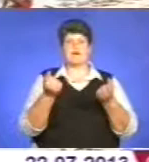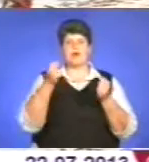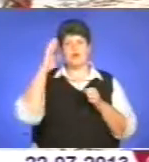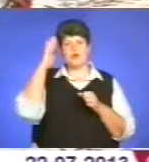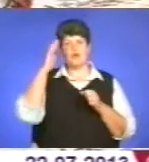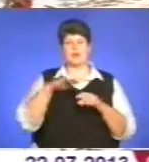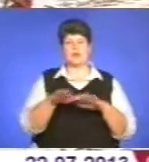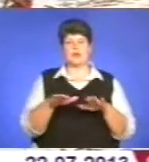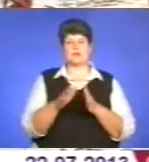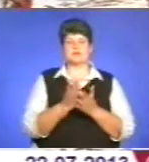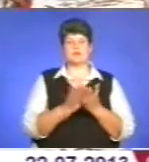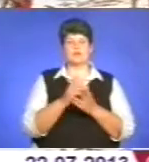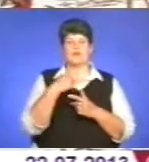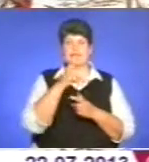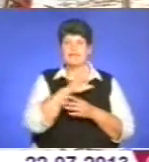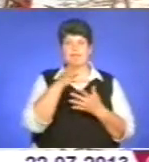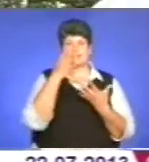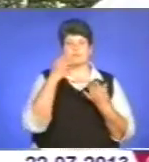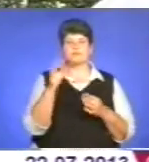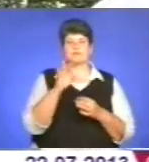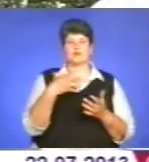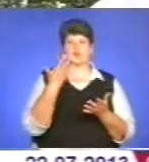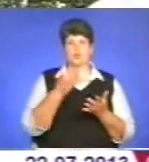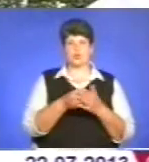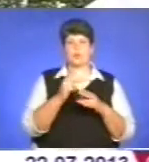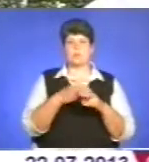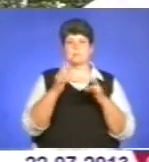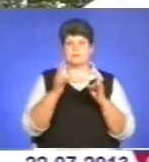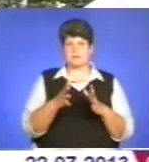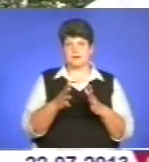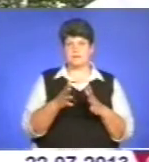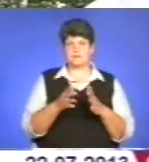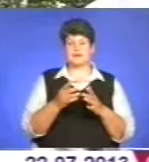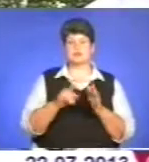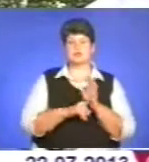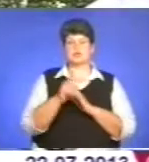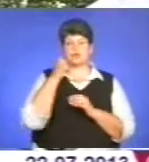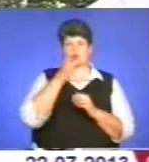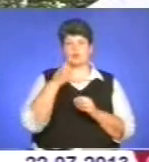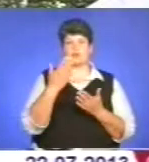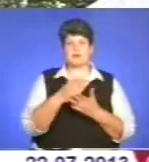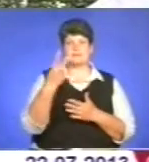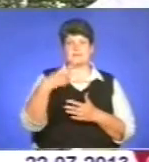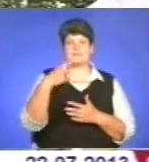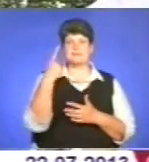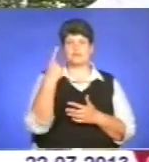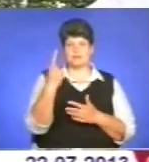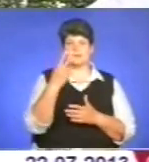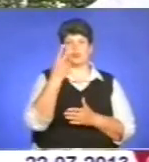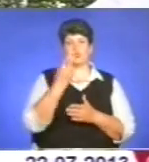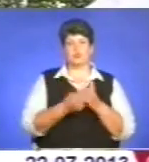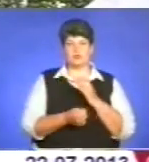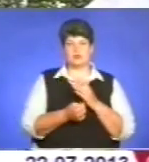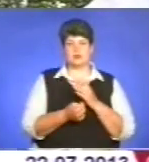час відпочинку не забувати про свою безпеку. З початку року ми вже маємо 21 потопальник. Останній потопальник це